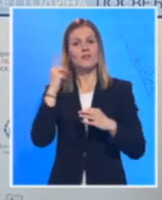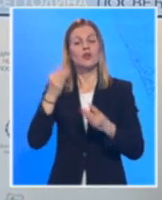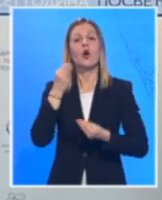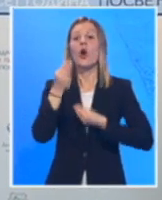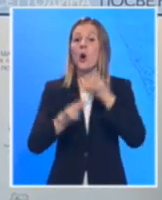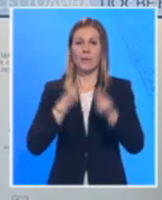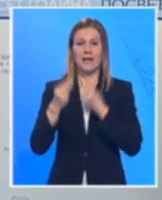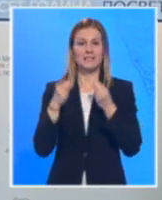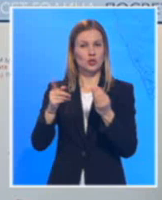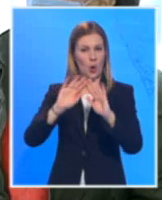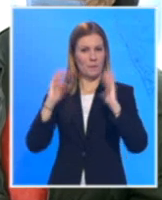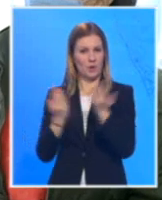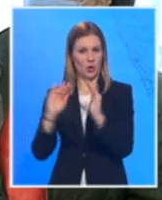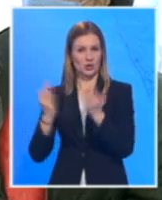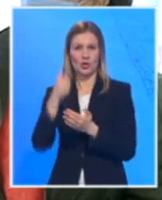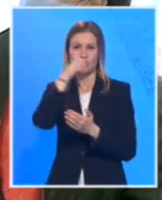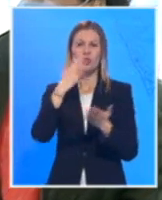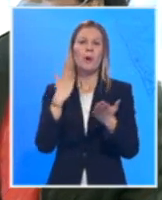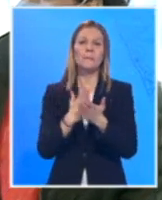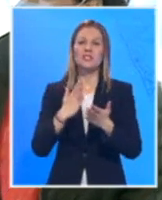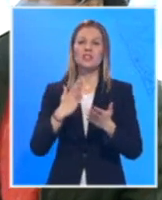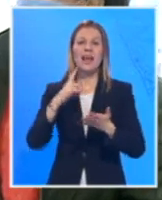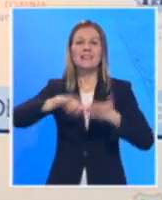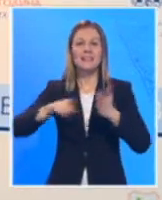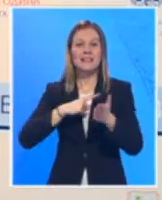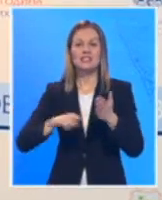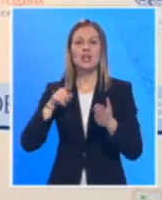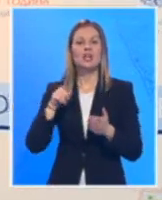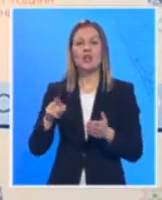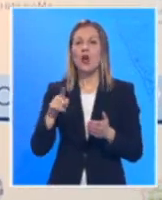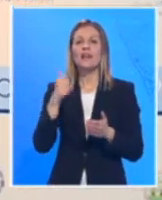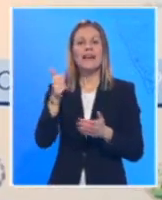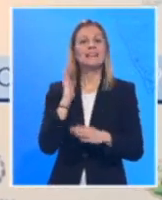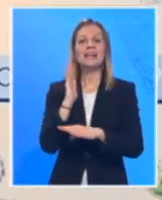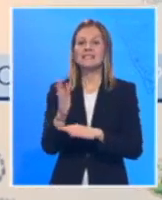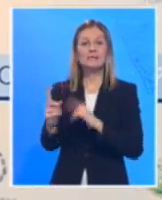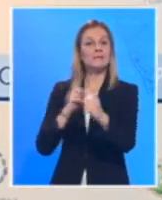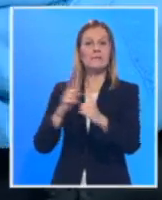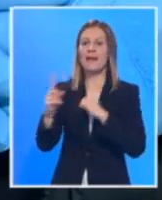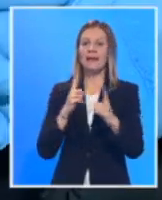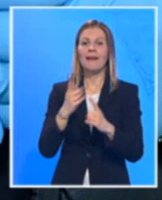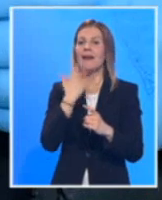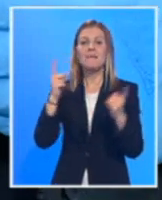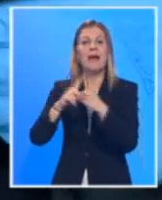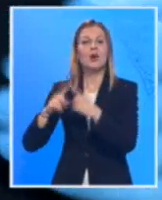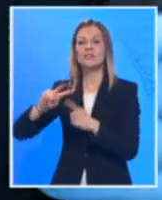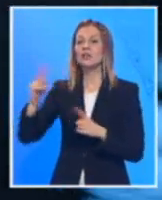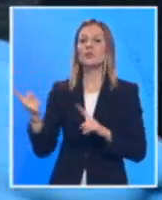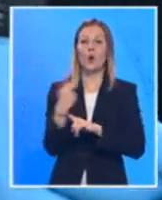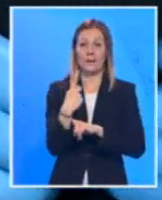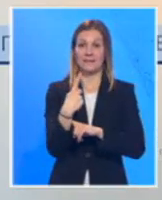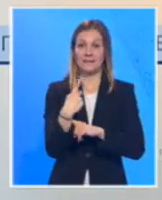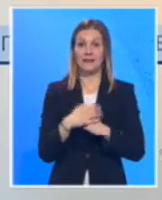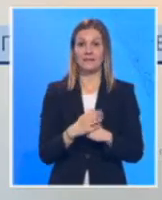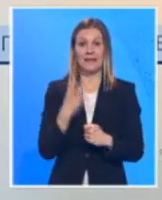da su prostori u kojima će se vršiti uzvrkovanje jednoosmerni, bezbojazni da će drugi pacijenti imati kontakt sa njima. On kada